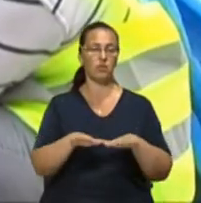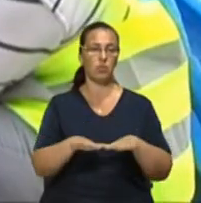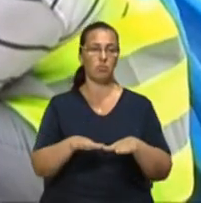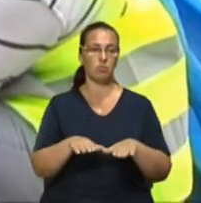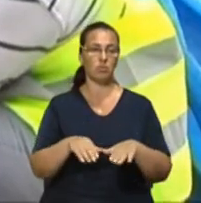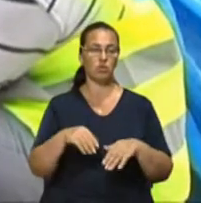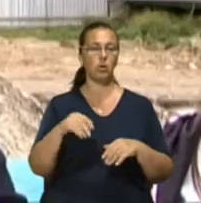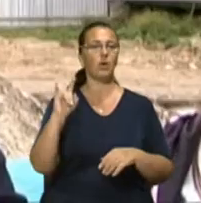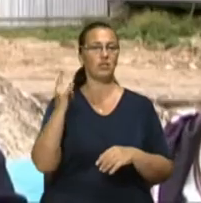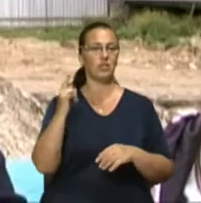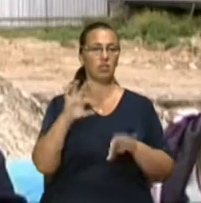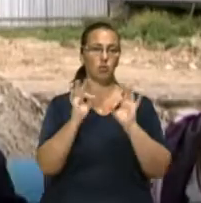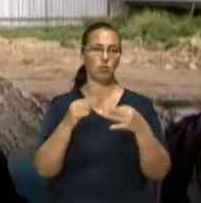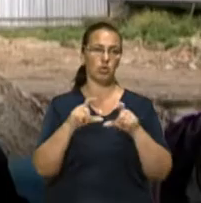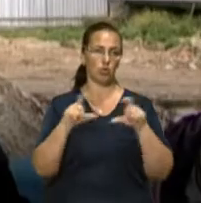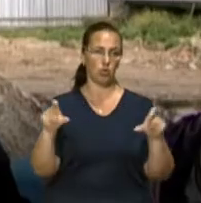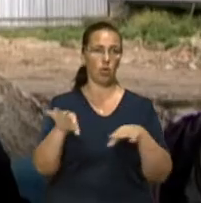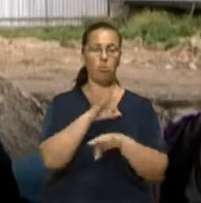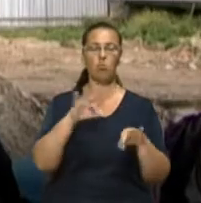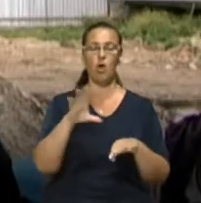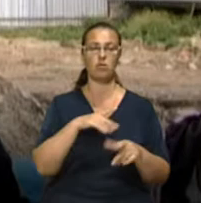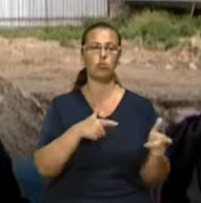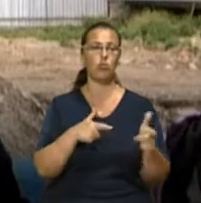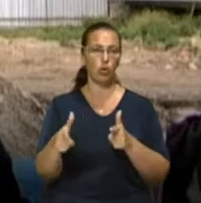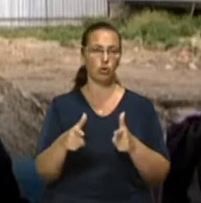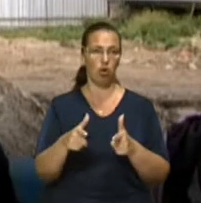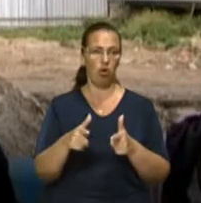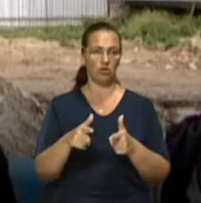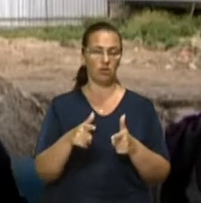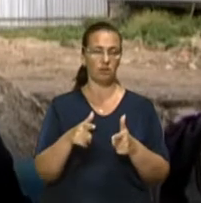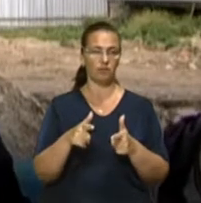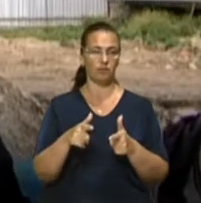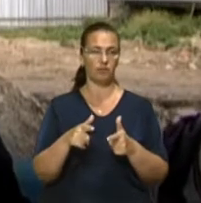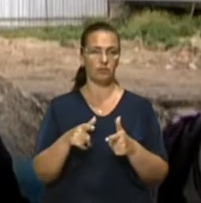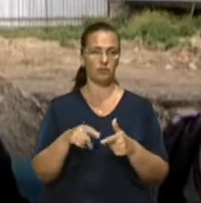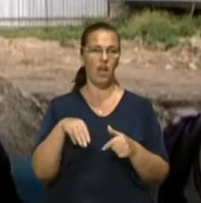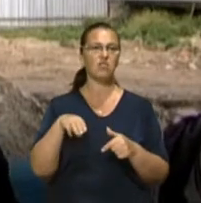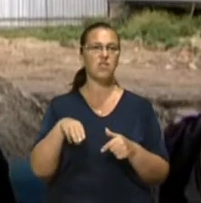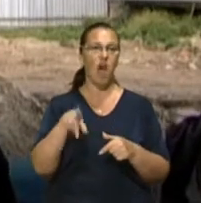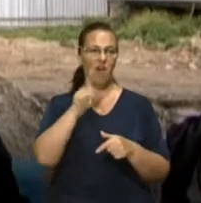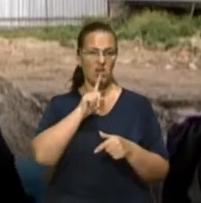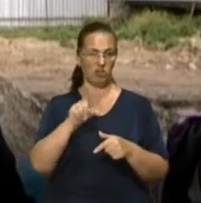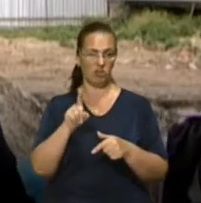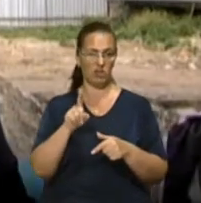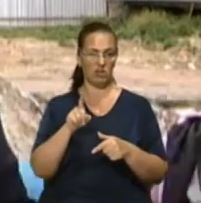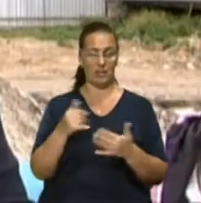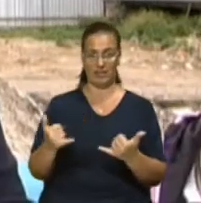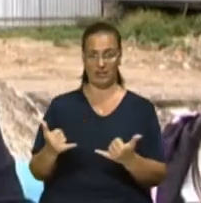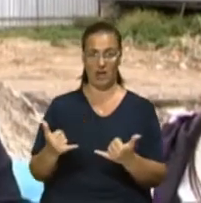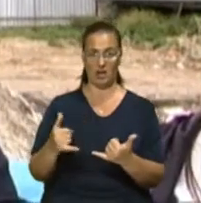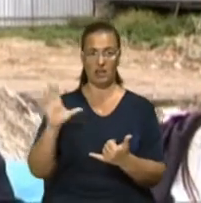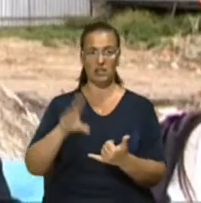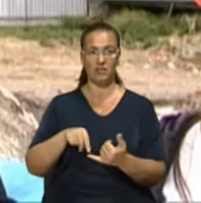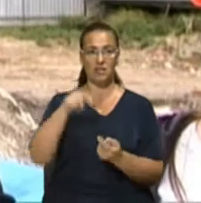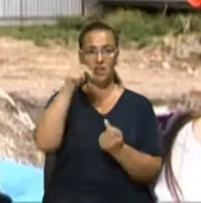дитячу мистецьку школу. Проєкт був готовий на травень. Нехай місяць, то зараз ці всі